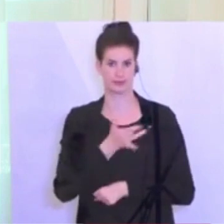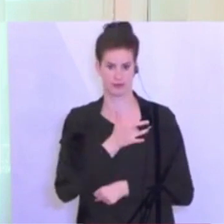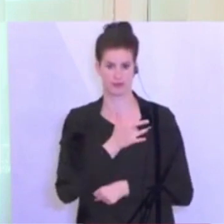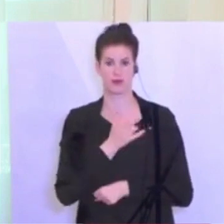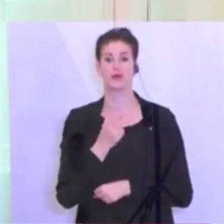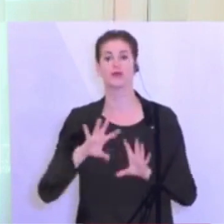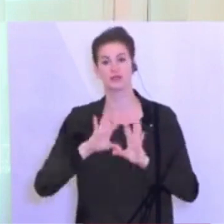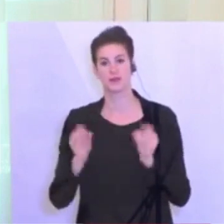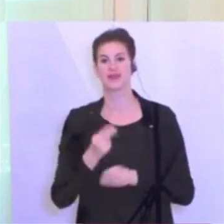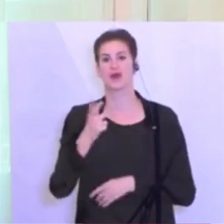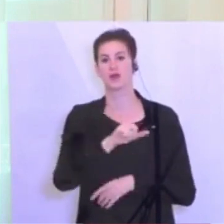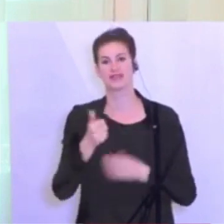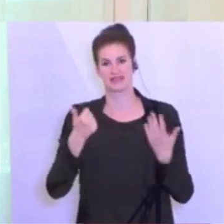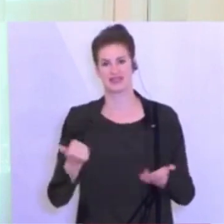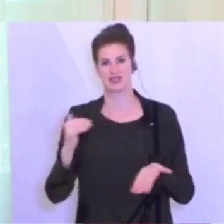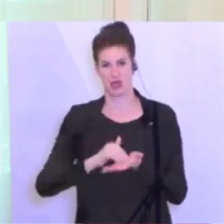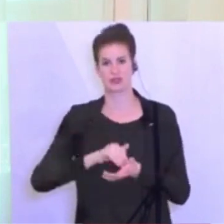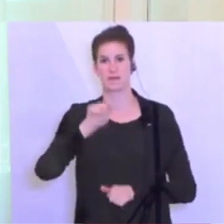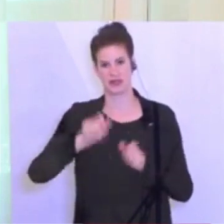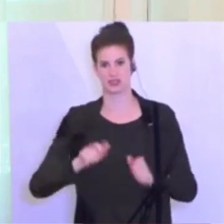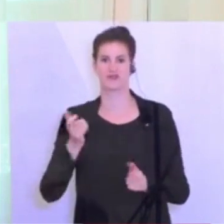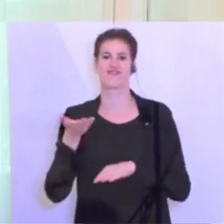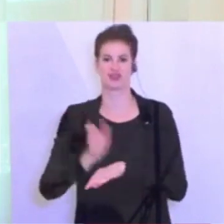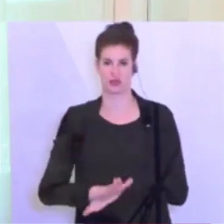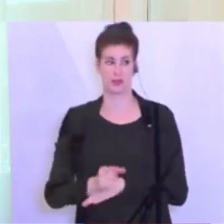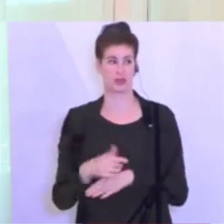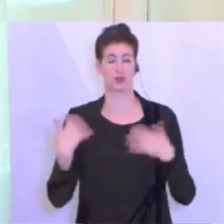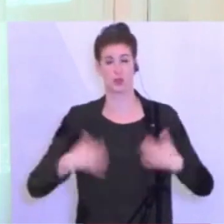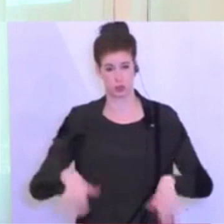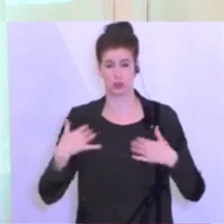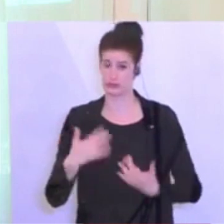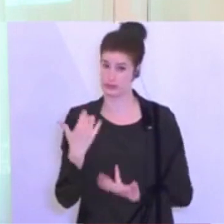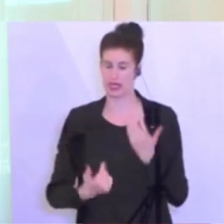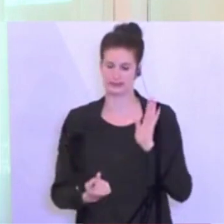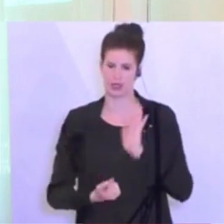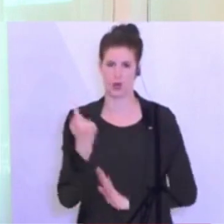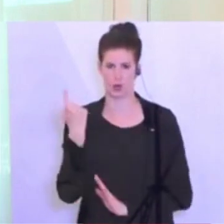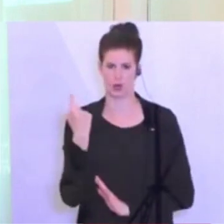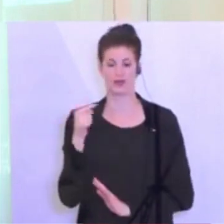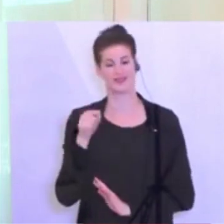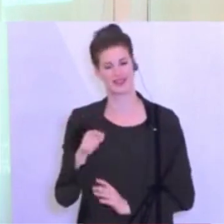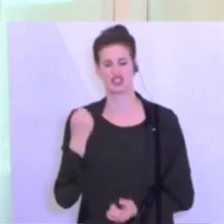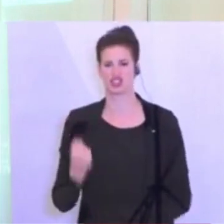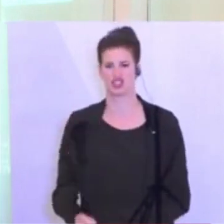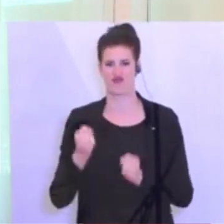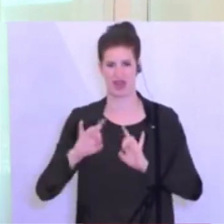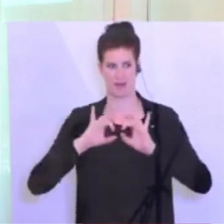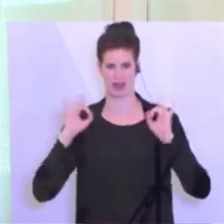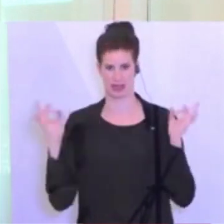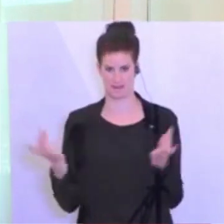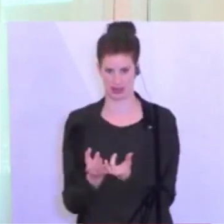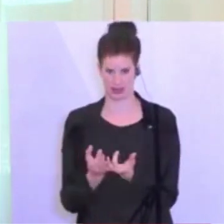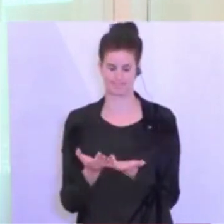Menschen verstorben. Das ist eine sehr, sehr dramatische Zwischenbilanz dieser schwersten Pandemie seit vielen Jahrzehnten.